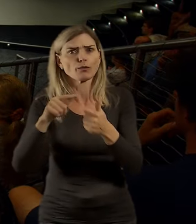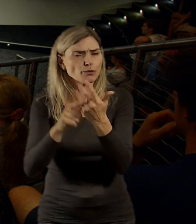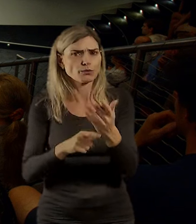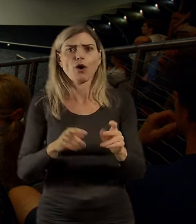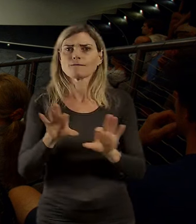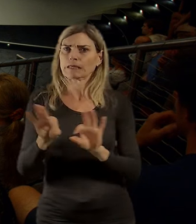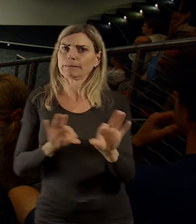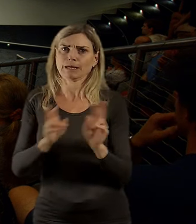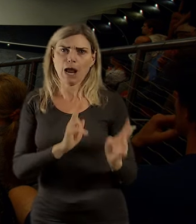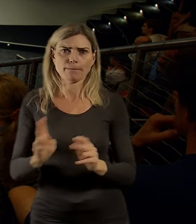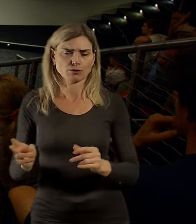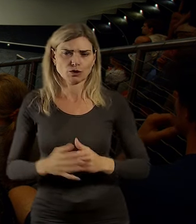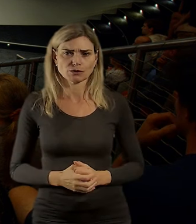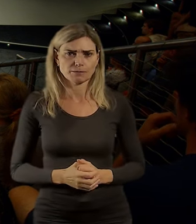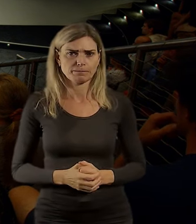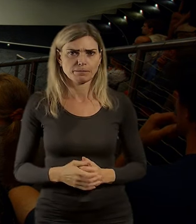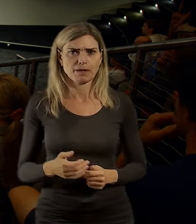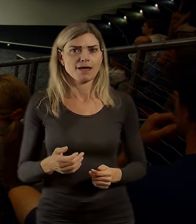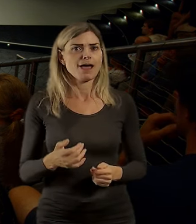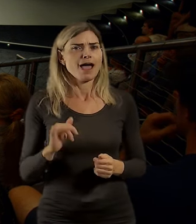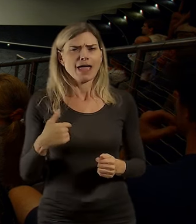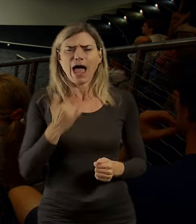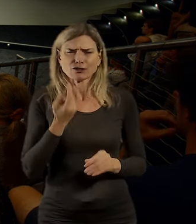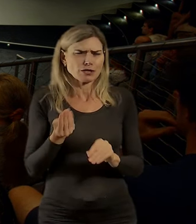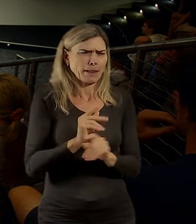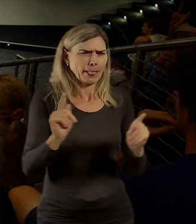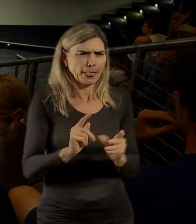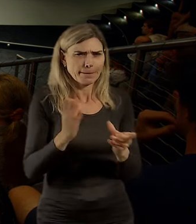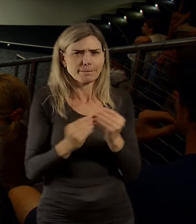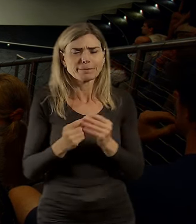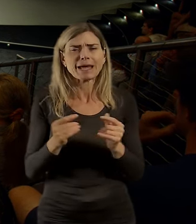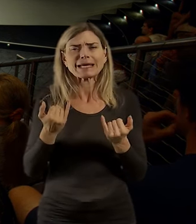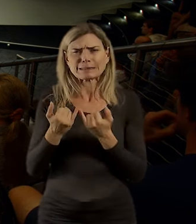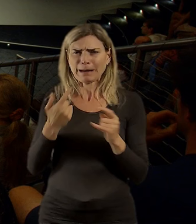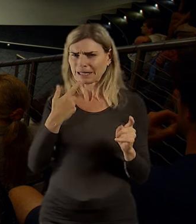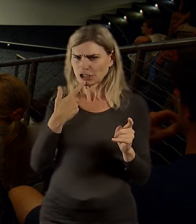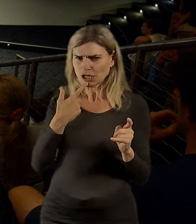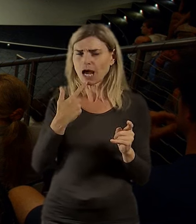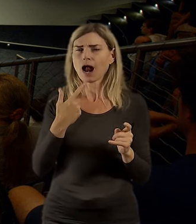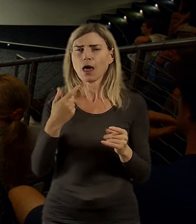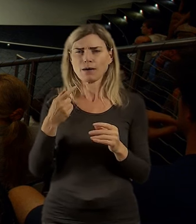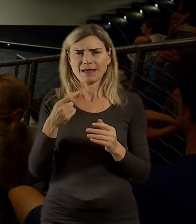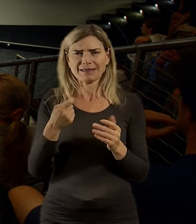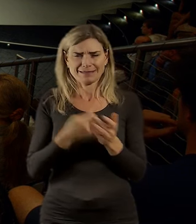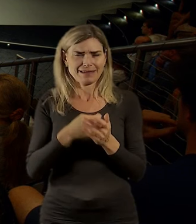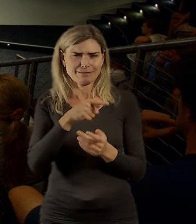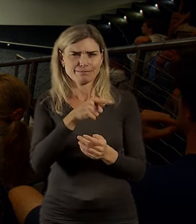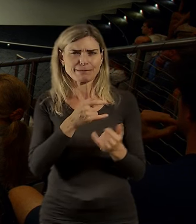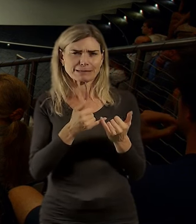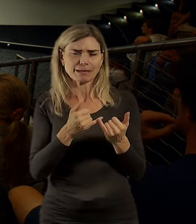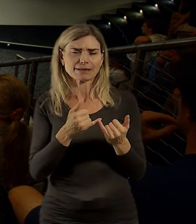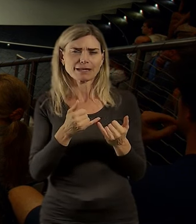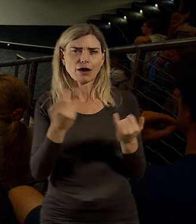ať se dostanou kolegové ke slovu. Jenom jsem chtěl říct, model split, který ukázala zde někde, potřeba říct popravdě, že to je model split jako